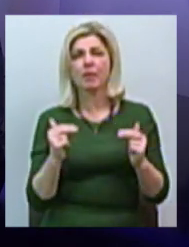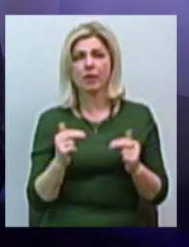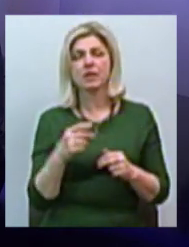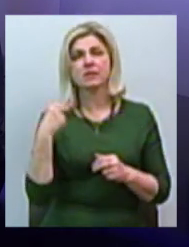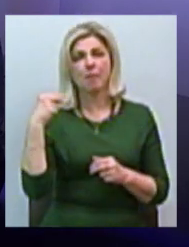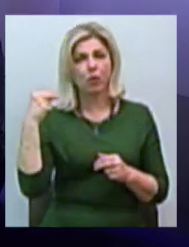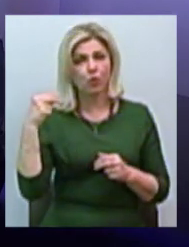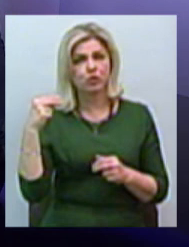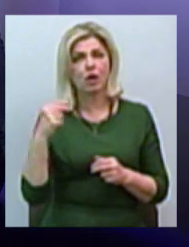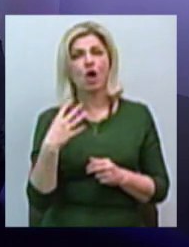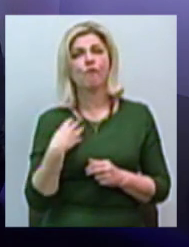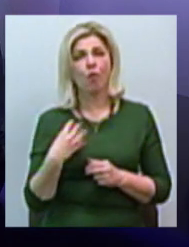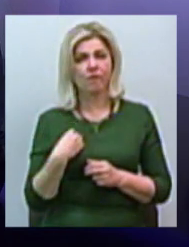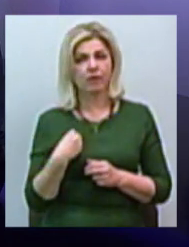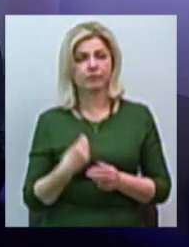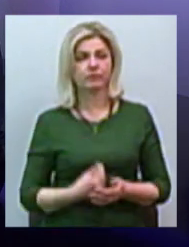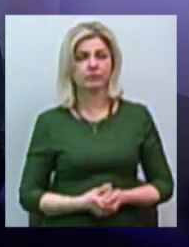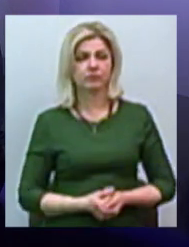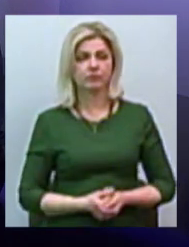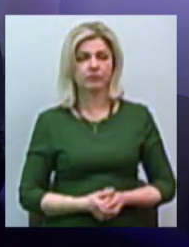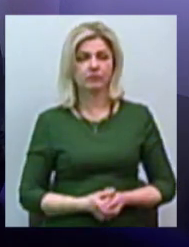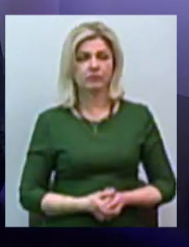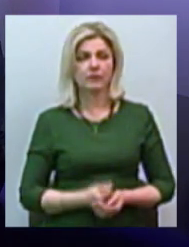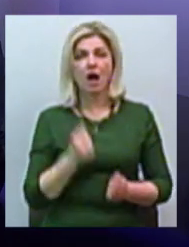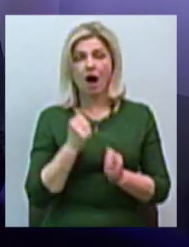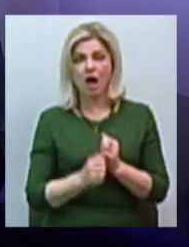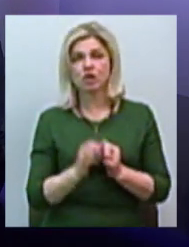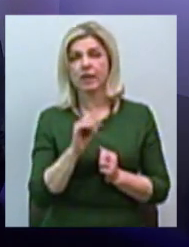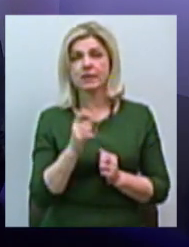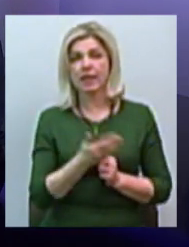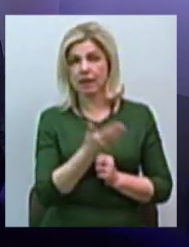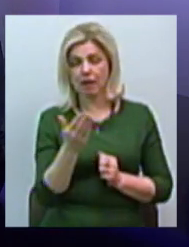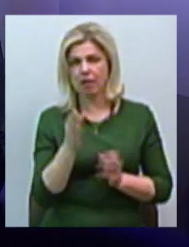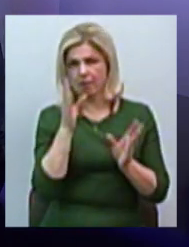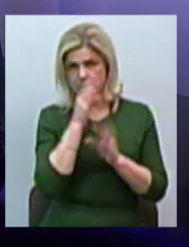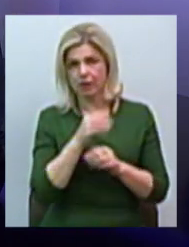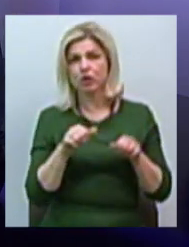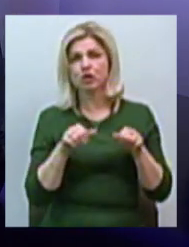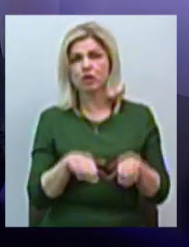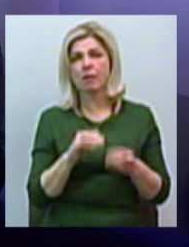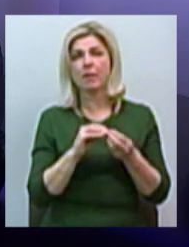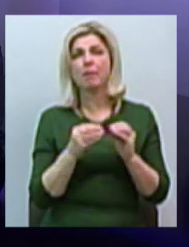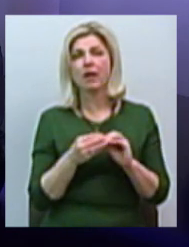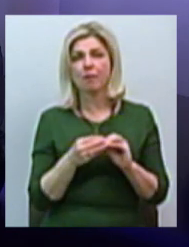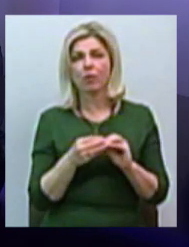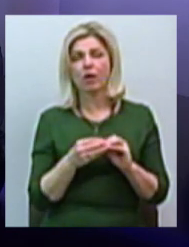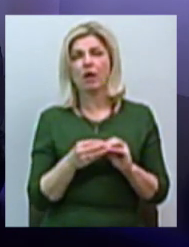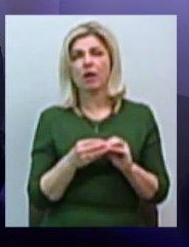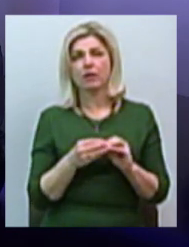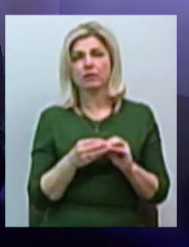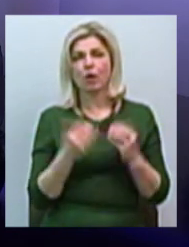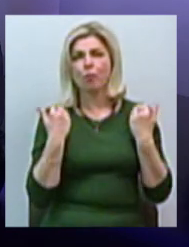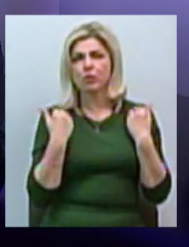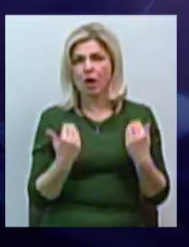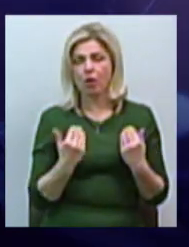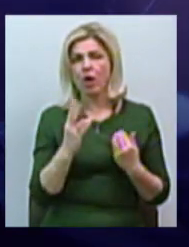Запорозькій, в Львові. Каждає із них вістані рішить проблему тяги не